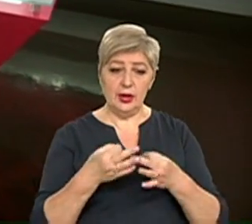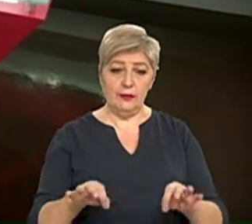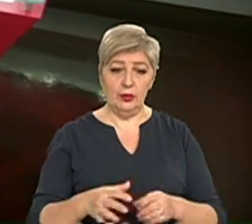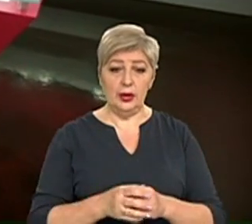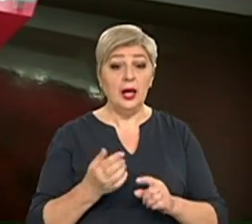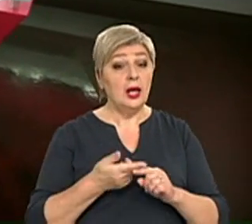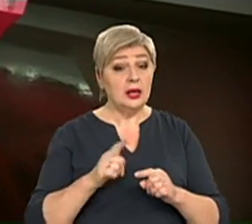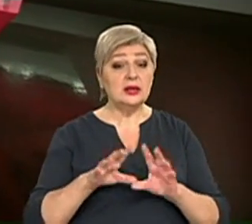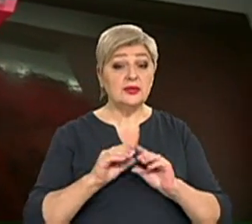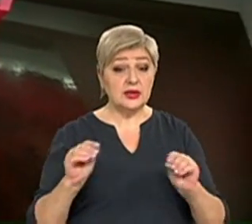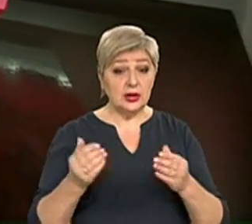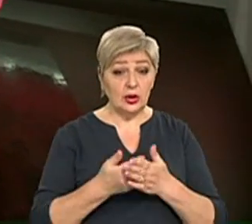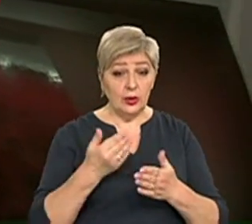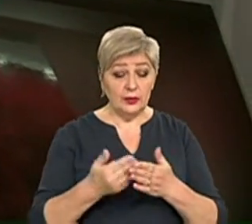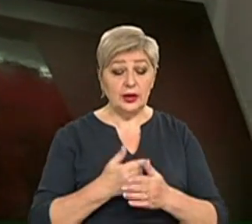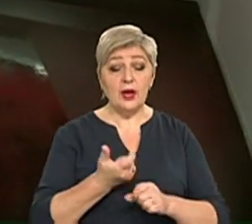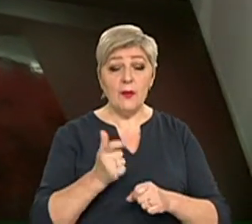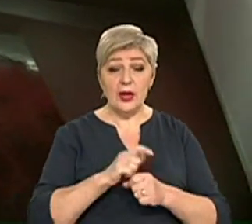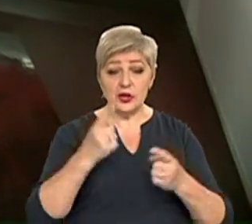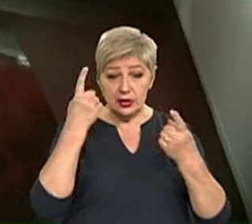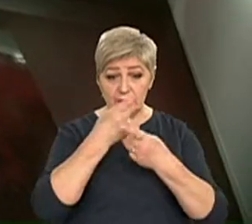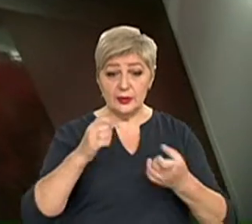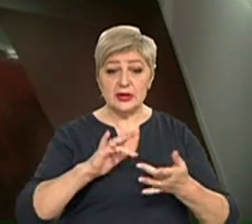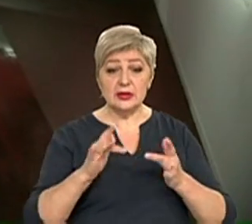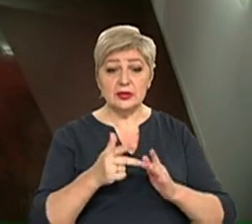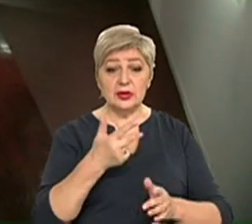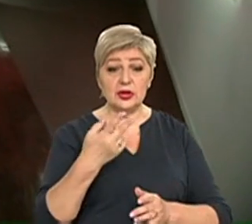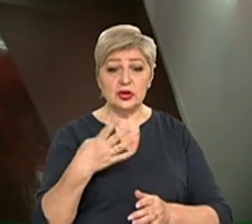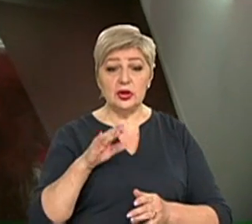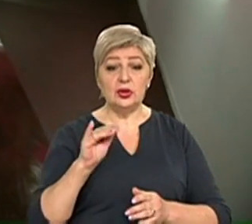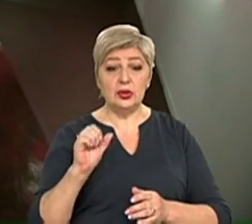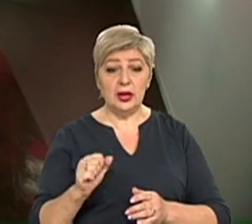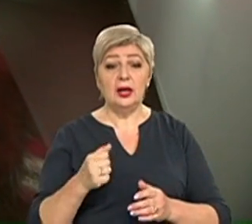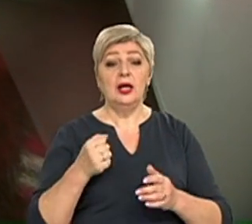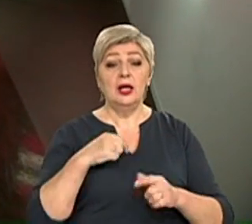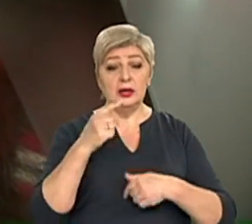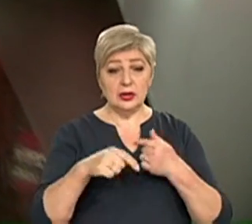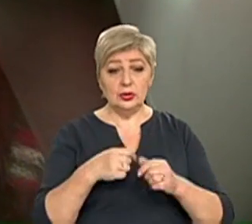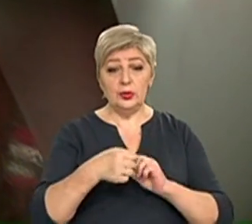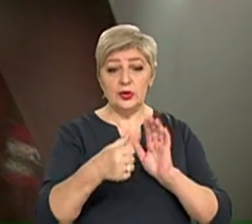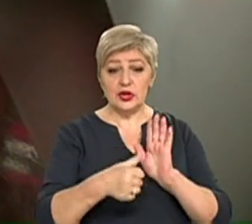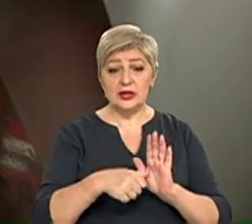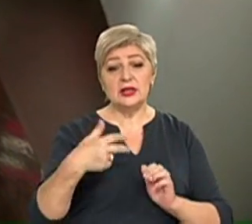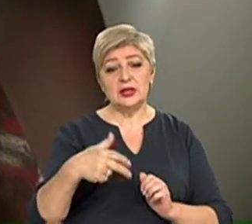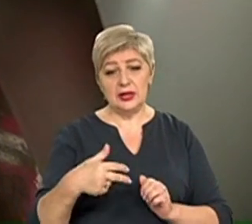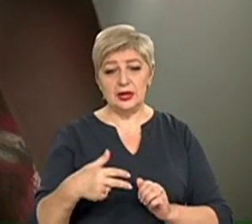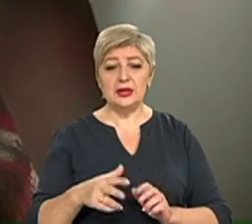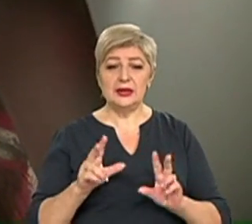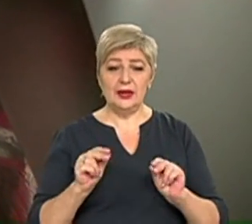І це всі новини у випуску. Більше інформації на сайті 34.UA. Наступне о 16.30.